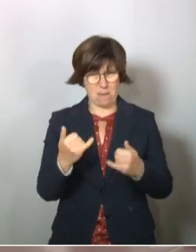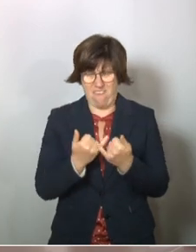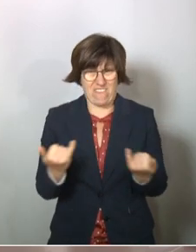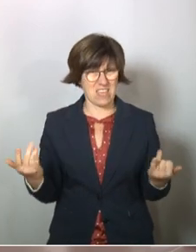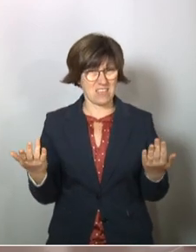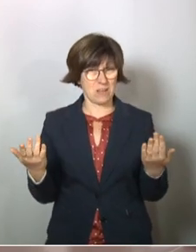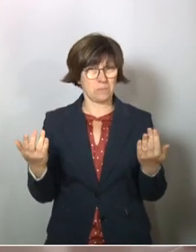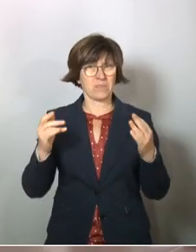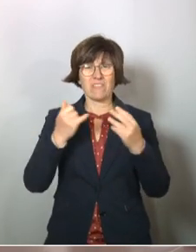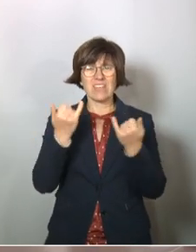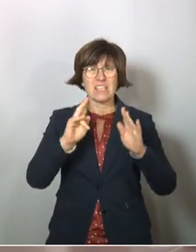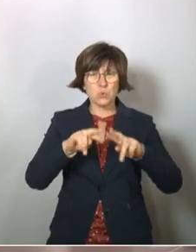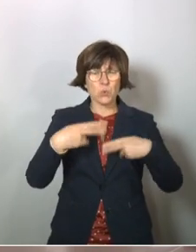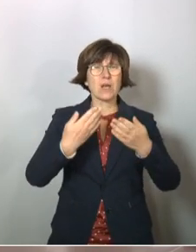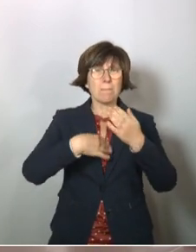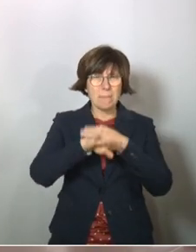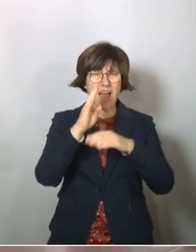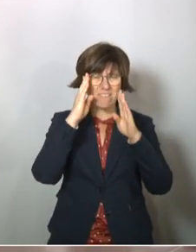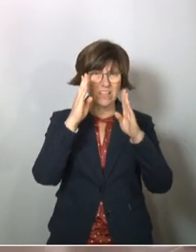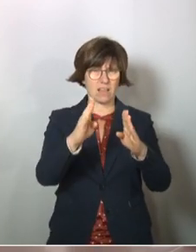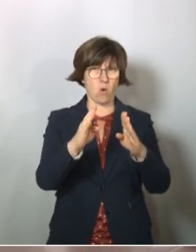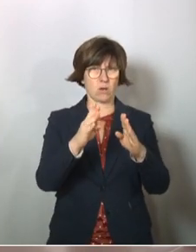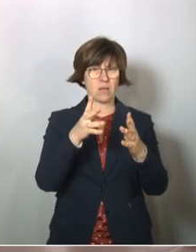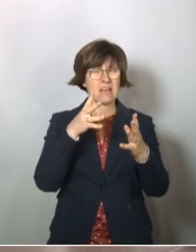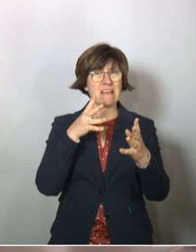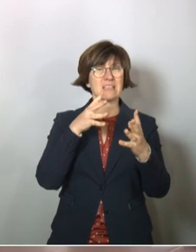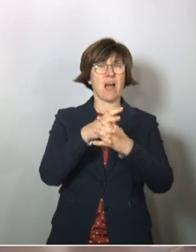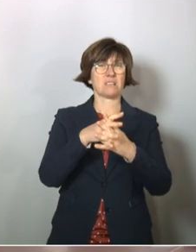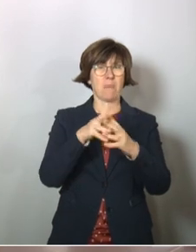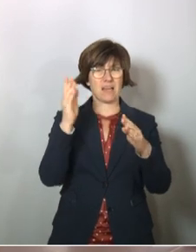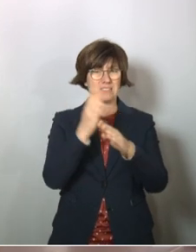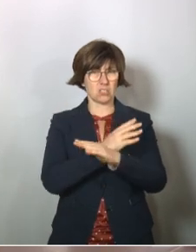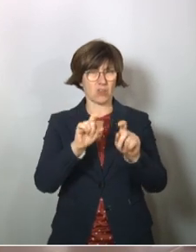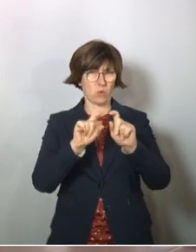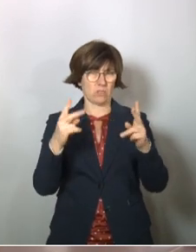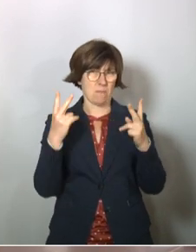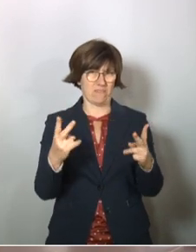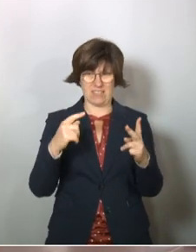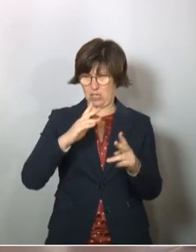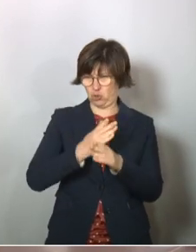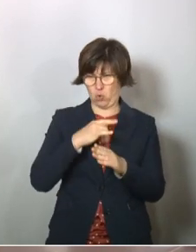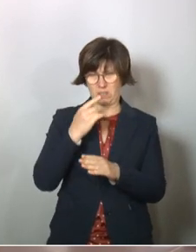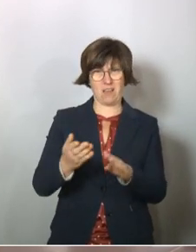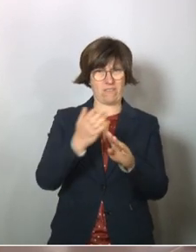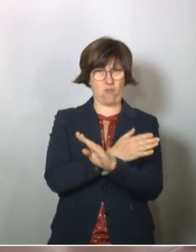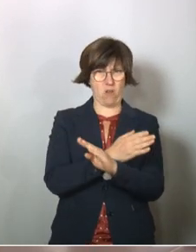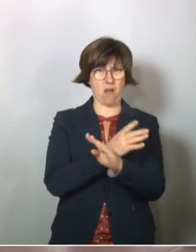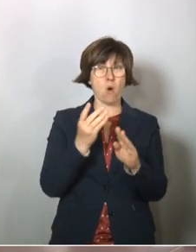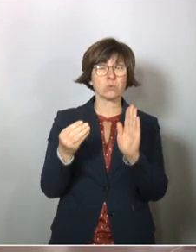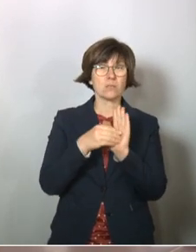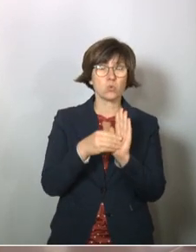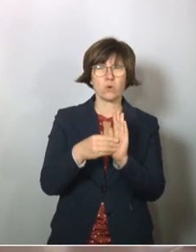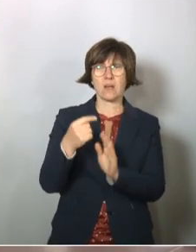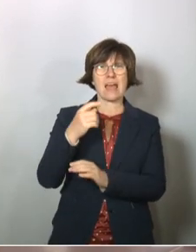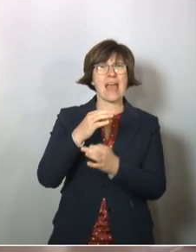herstellen? Das fängt schon mit der Transparenz von Entscheidungen zusammen, die ich vorhin genannt habe. Und natürlich auch damit,